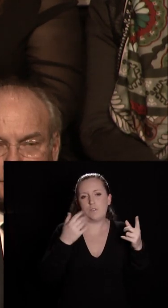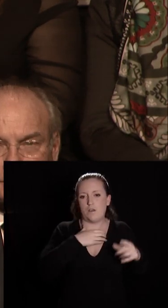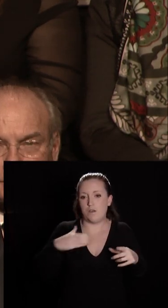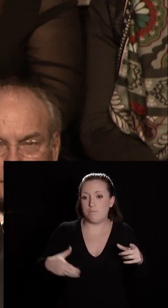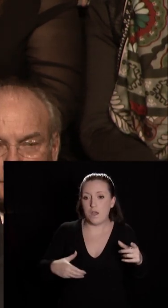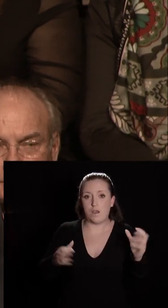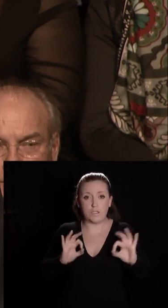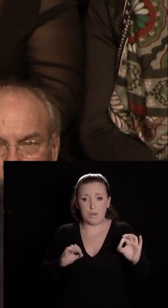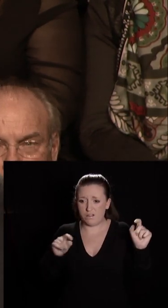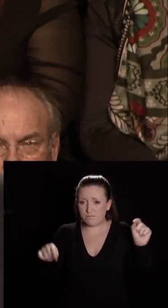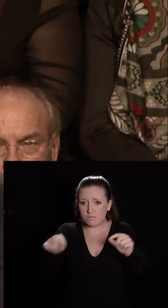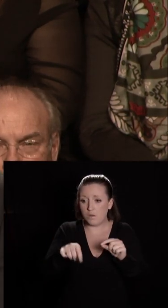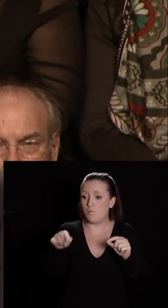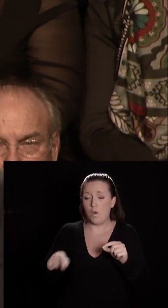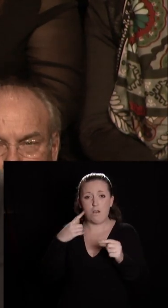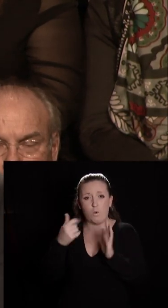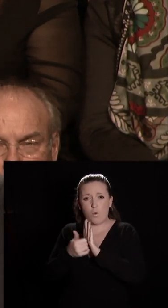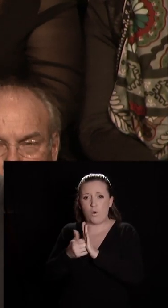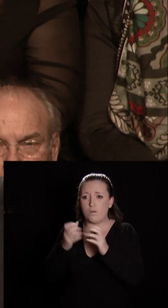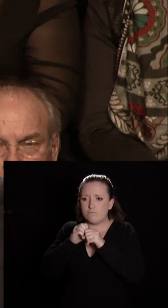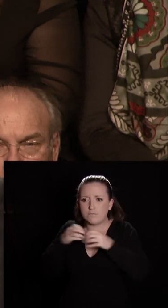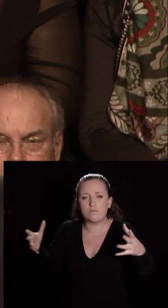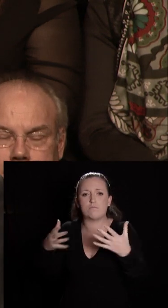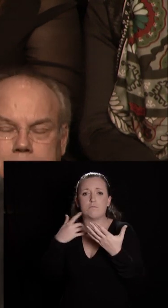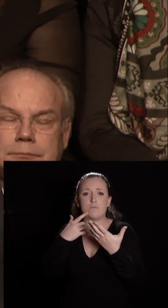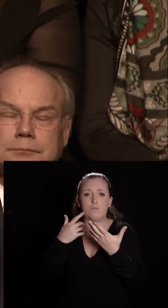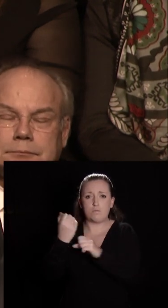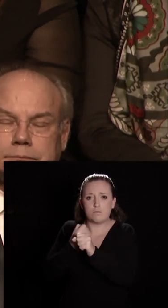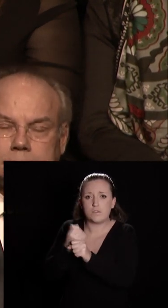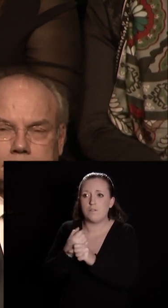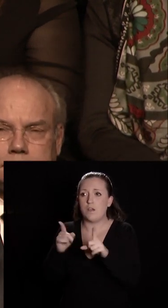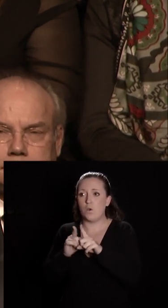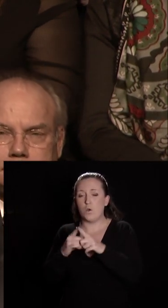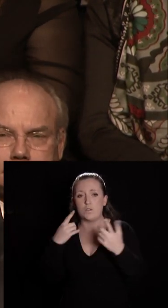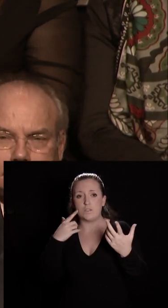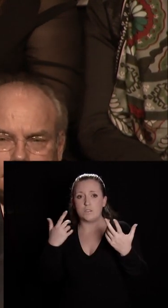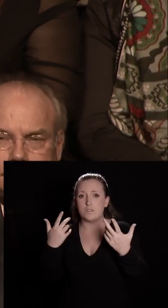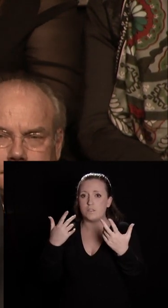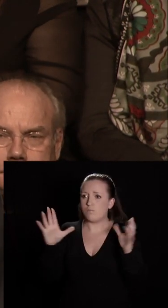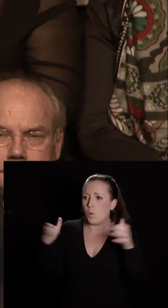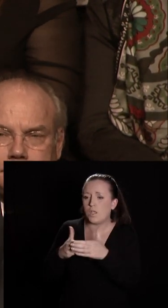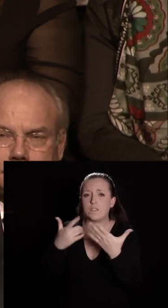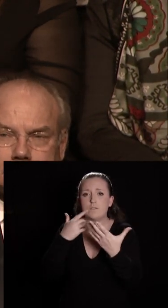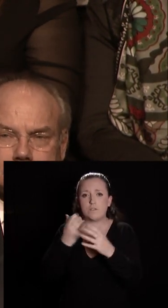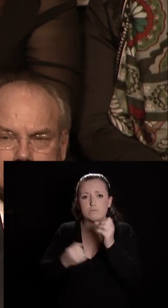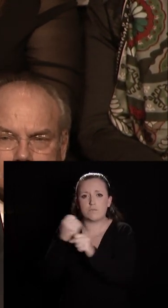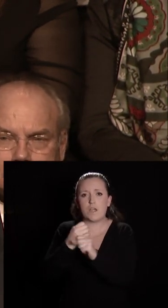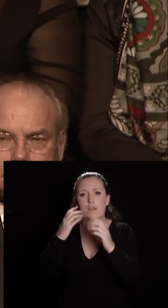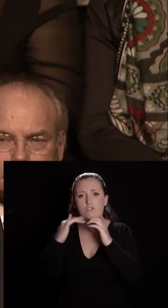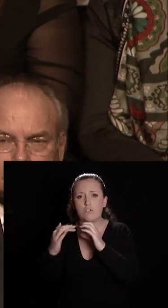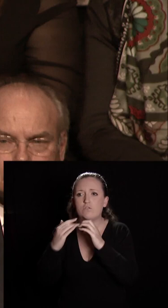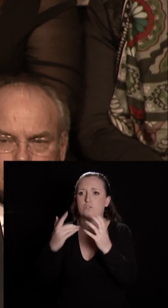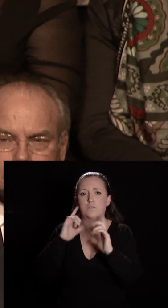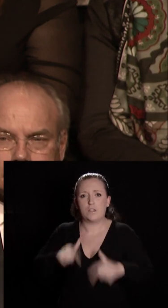développer l'emploi, pour transformer leur collectivité, par la construction de crèches, d'écoles, d'équipements sportifs et